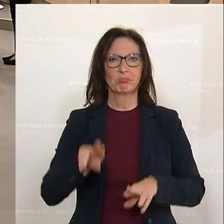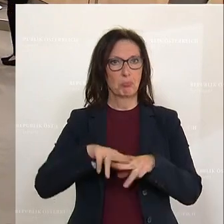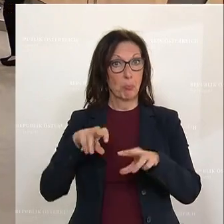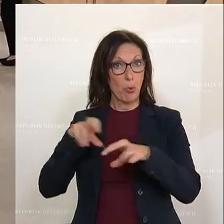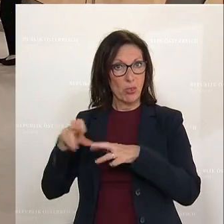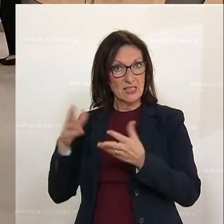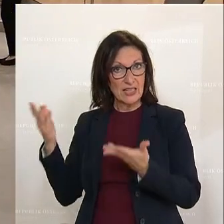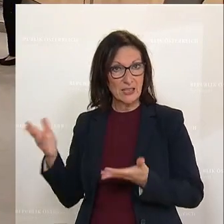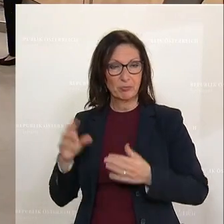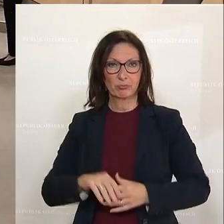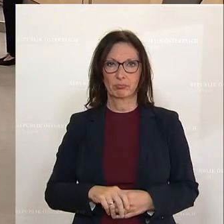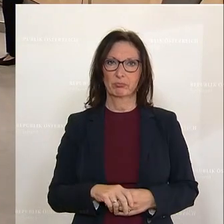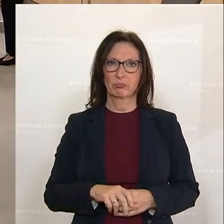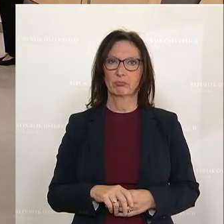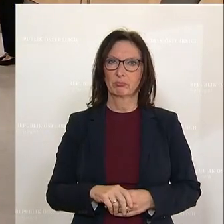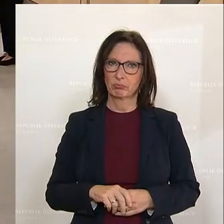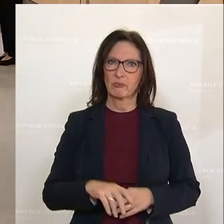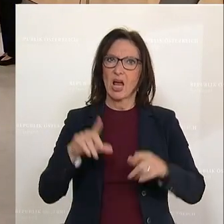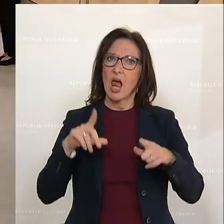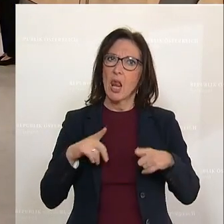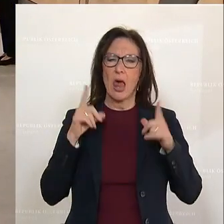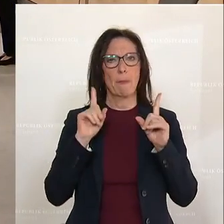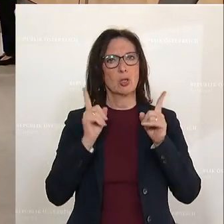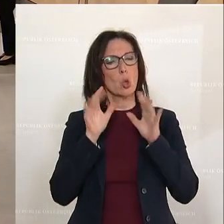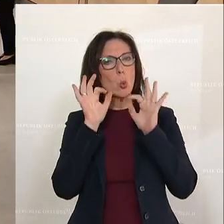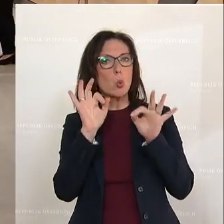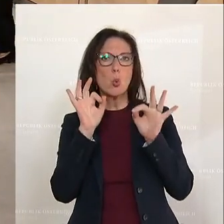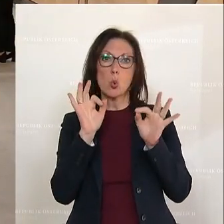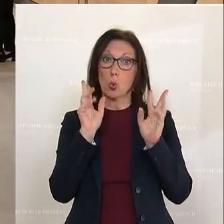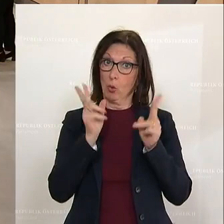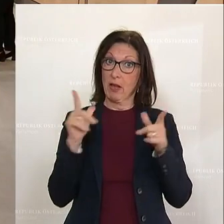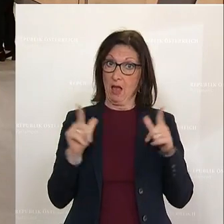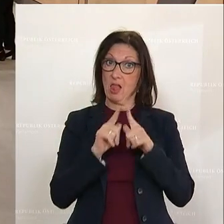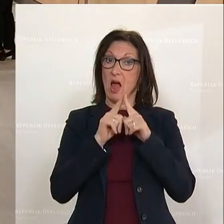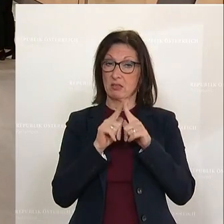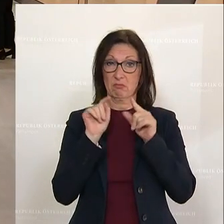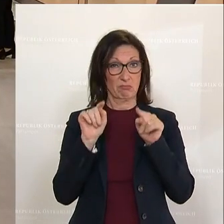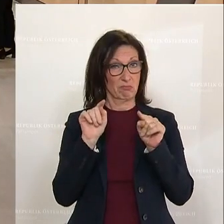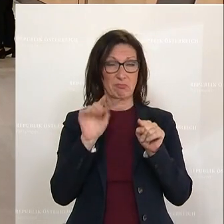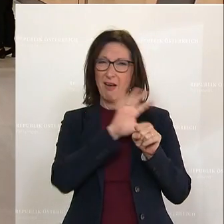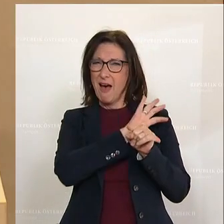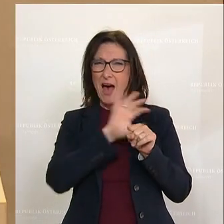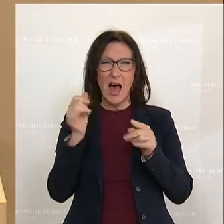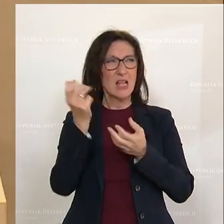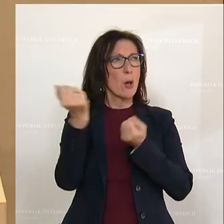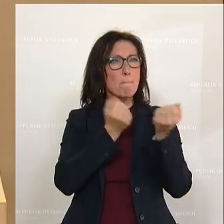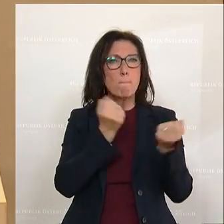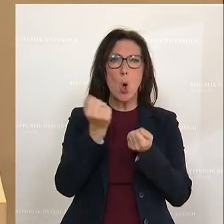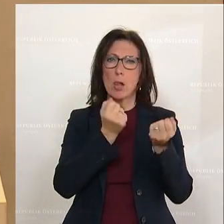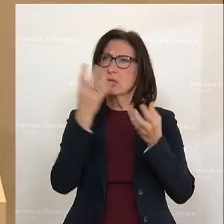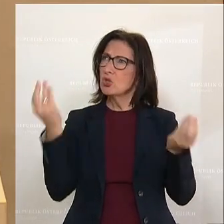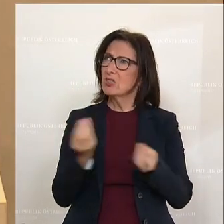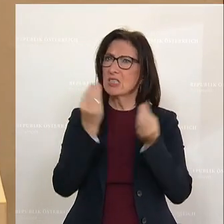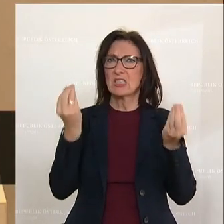Die Rednerin ist die Justizsprecherin der SPÖ, Selma Jilderen. Das sollte im Mittelpunkt allen politischen Handels stehen. Gerade